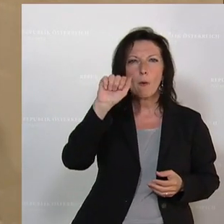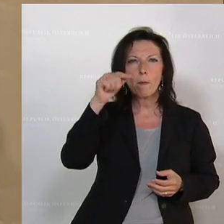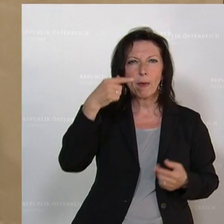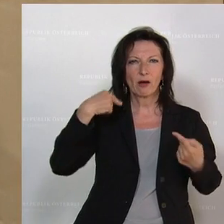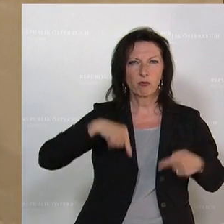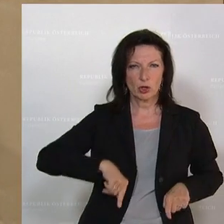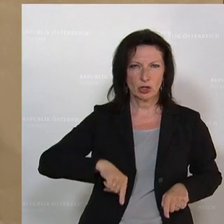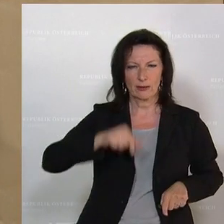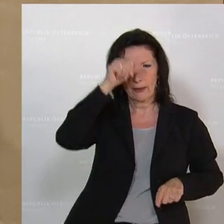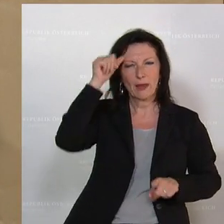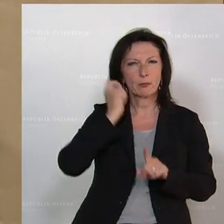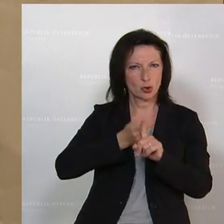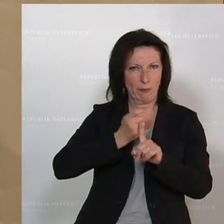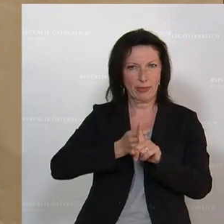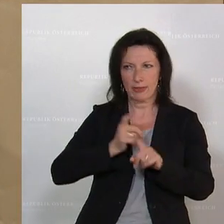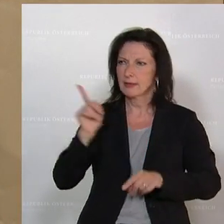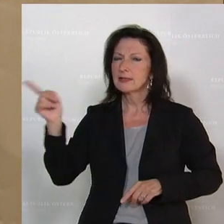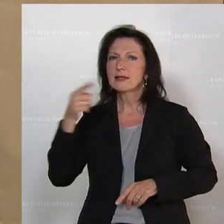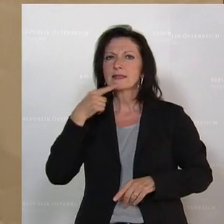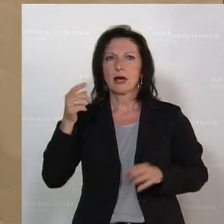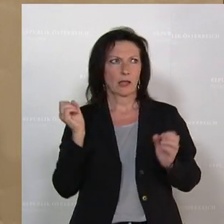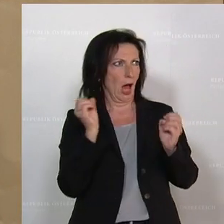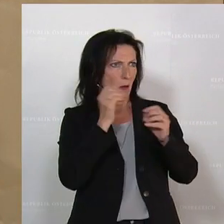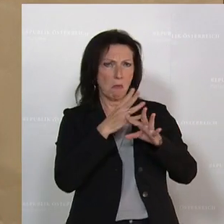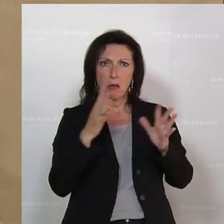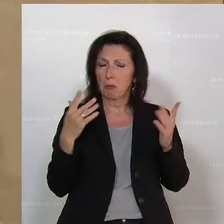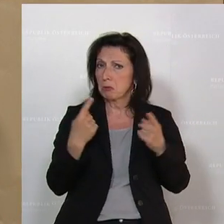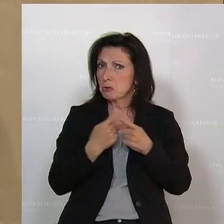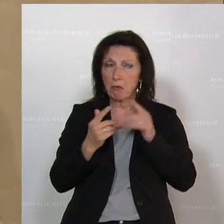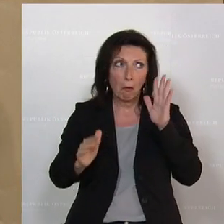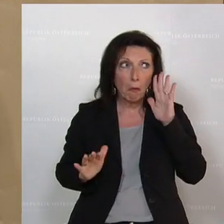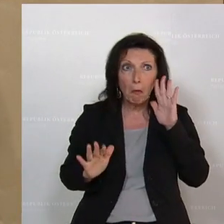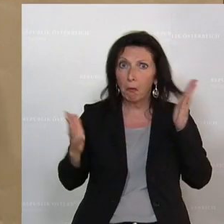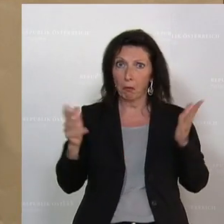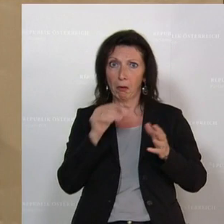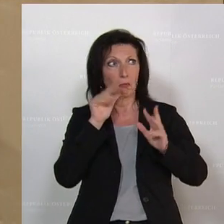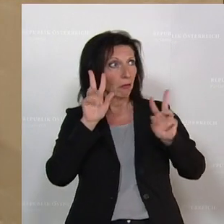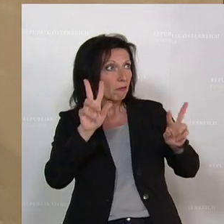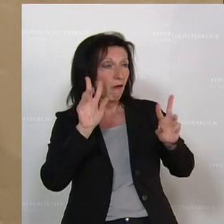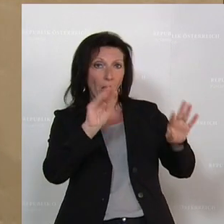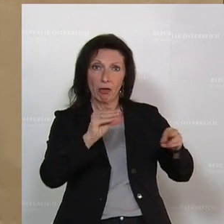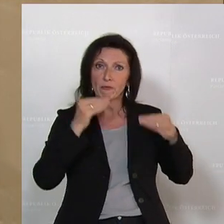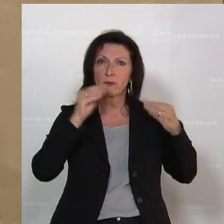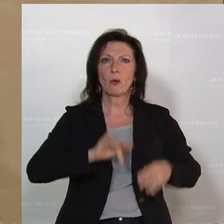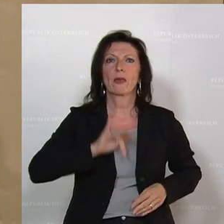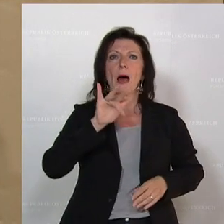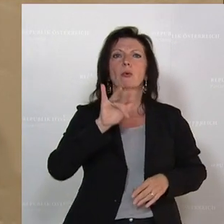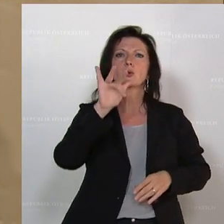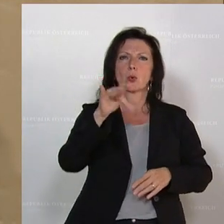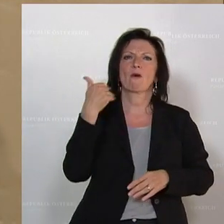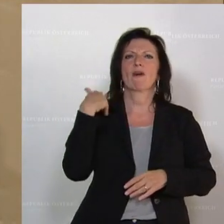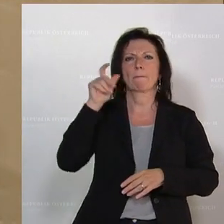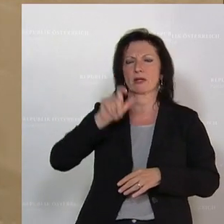gegangen ist, als ob Sie aus den Medien oder am Rande informiert gewesen wären, ab und zu hat Sie jemand um Rat